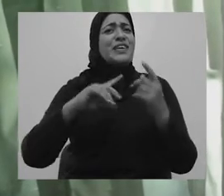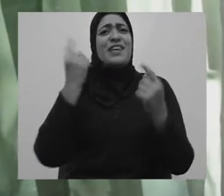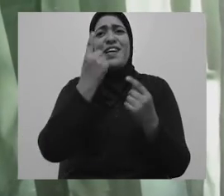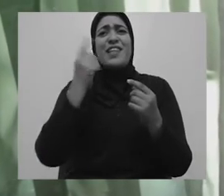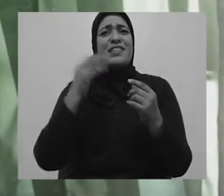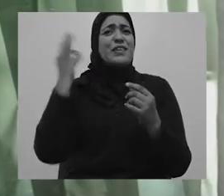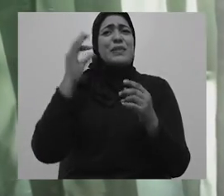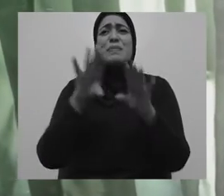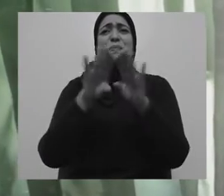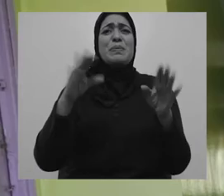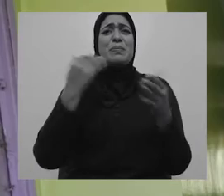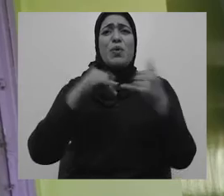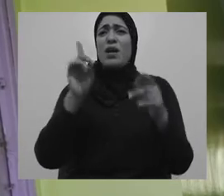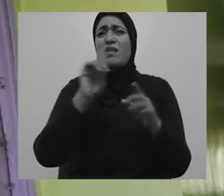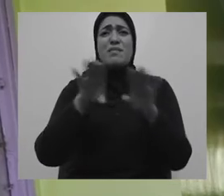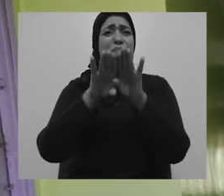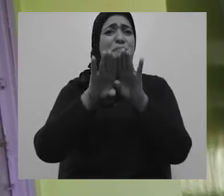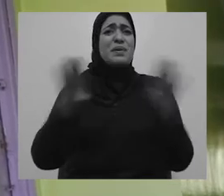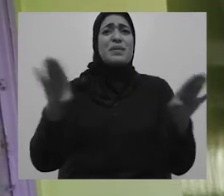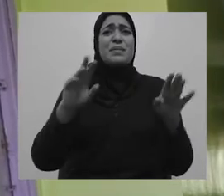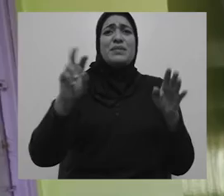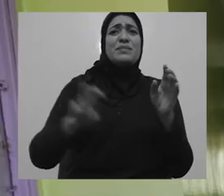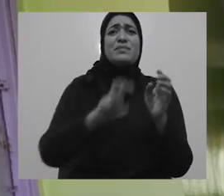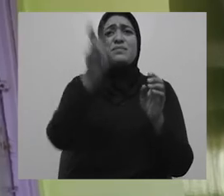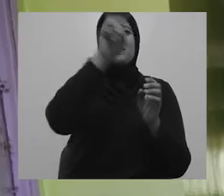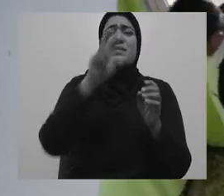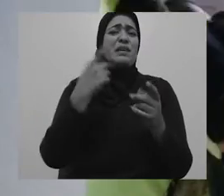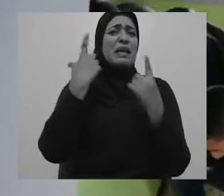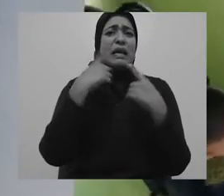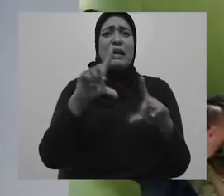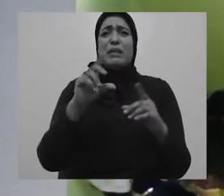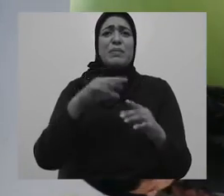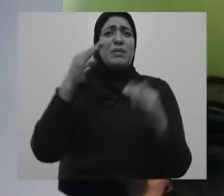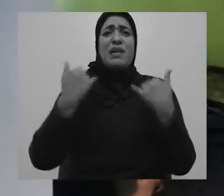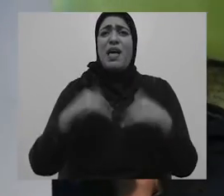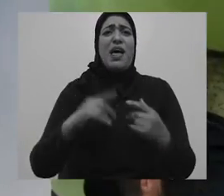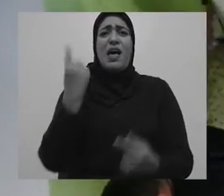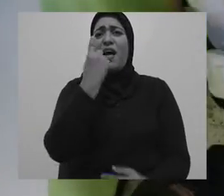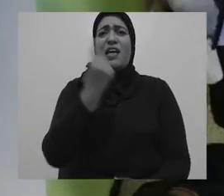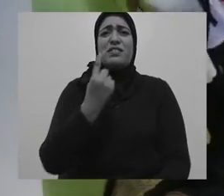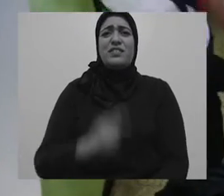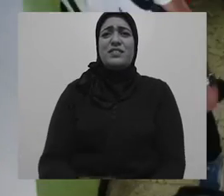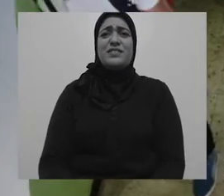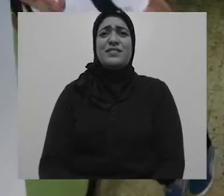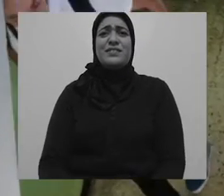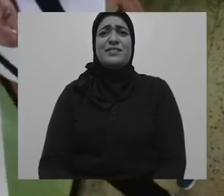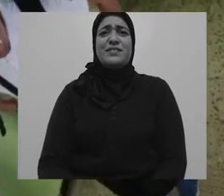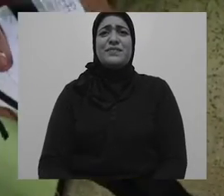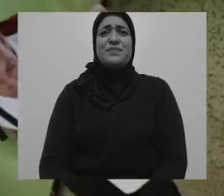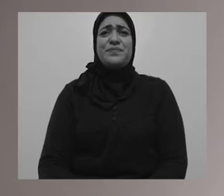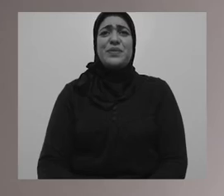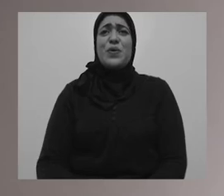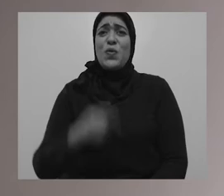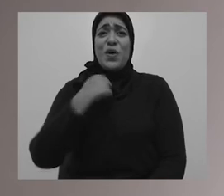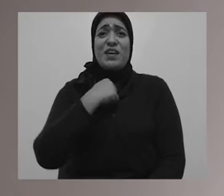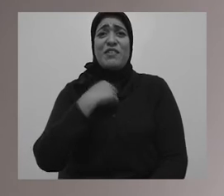si ils m dit que tu es un handicapé. Voilà. Je ne peux pas mentir, tu ne peux pas faire ça, tu ne peux pas faire... Eh bien, je l'ai aidé à